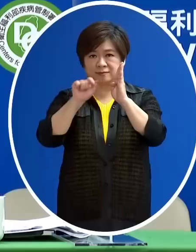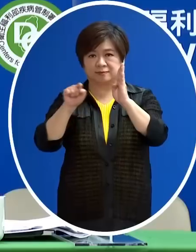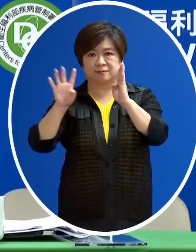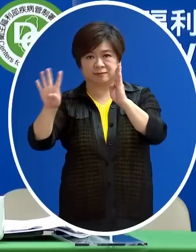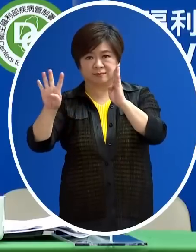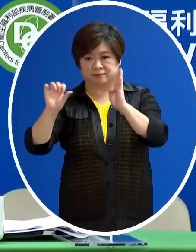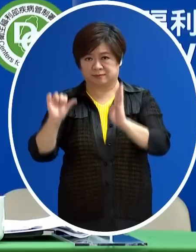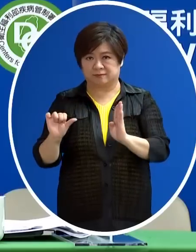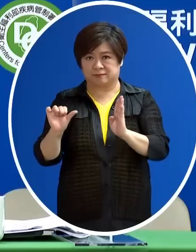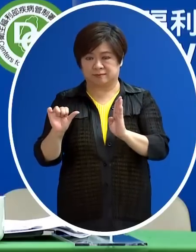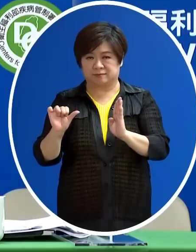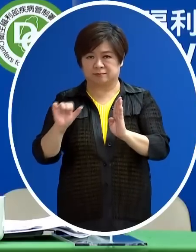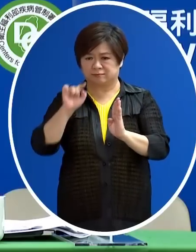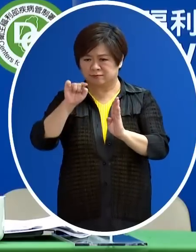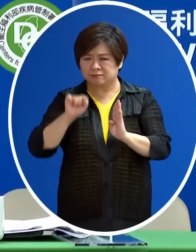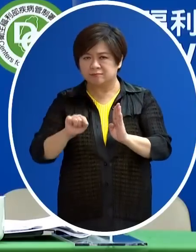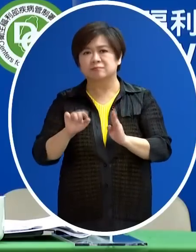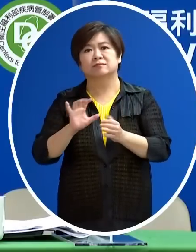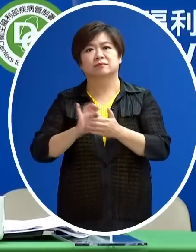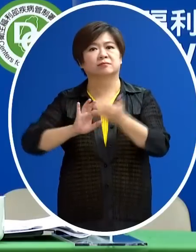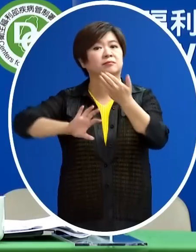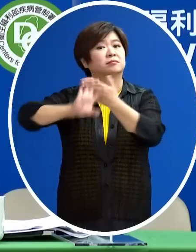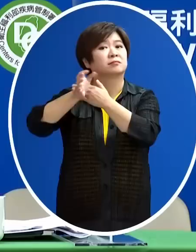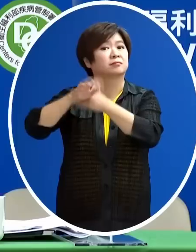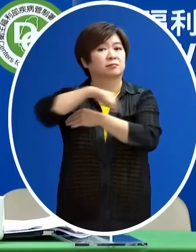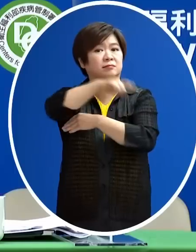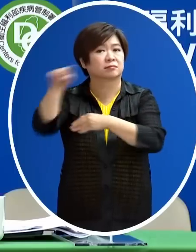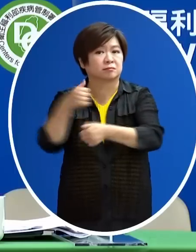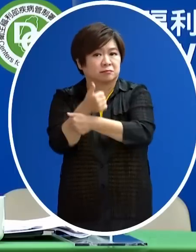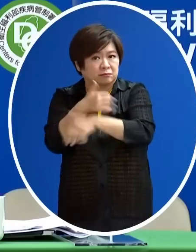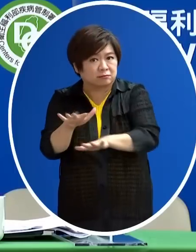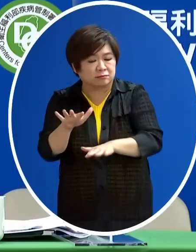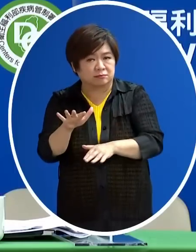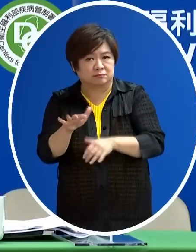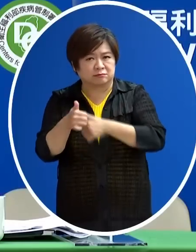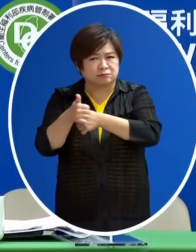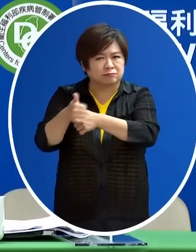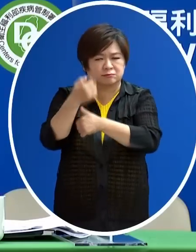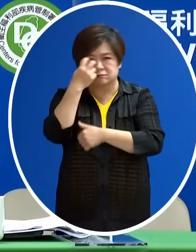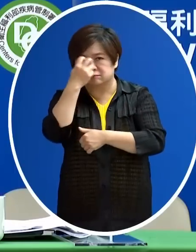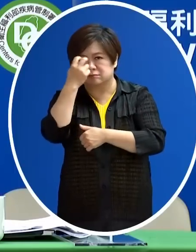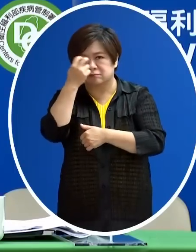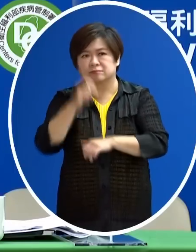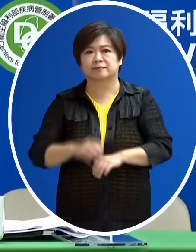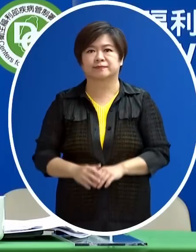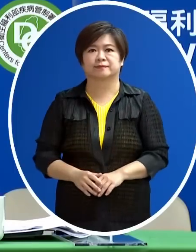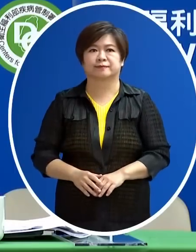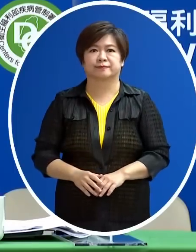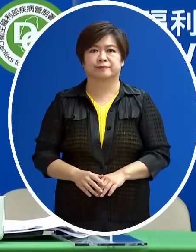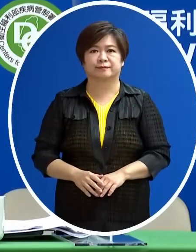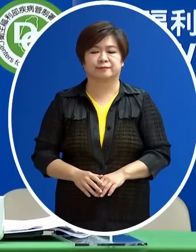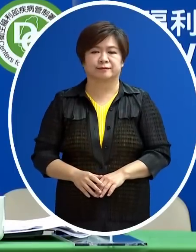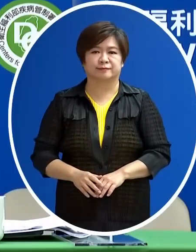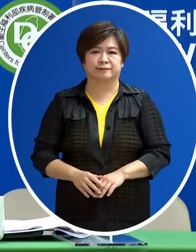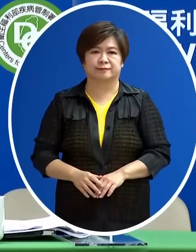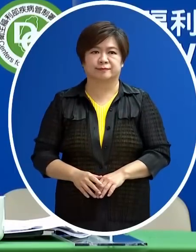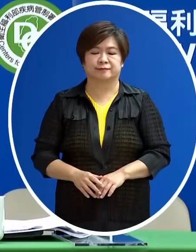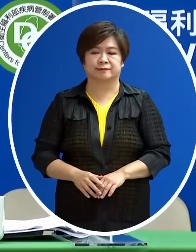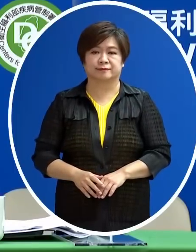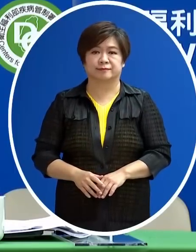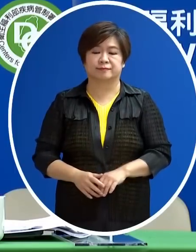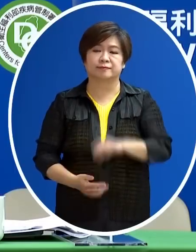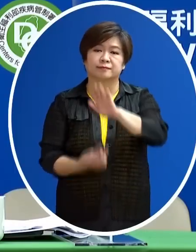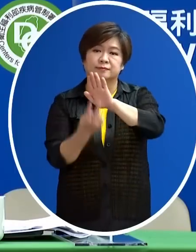的部分目前從其他國家的經驗 就是有目前就是有